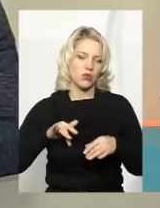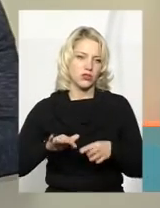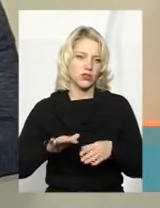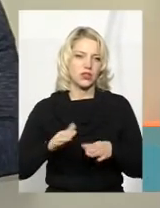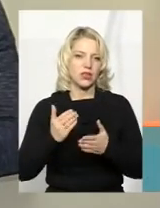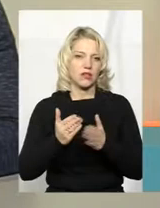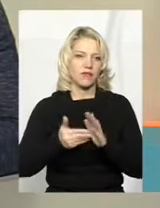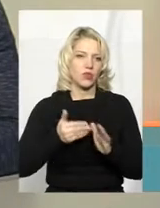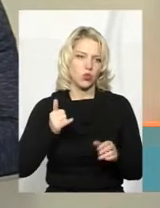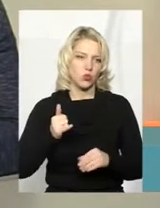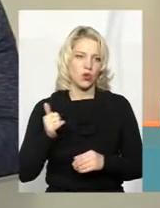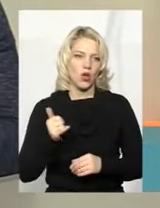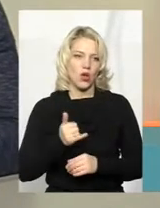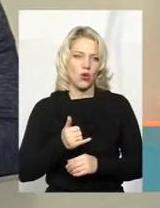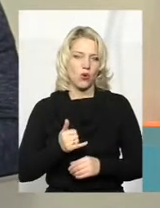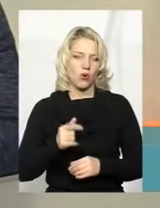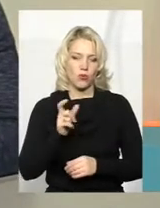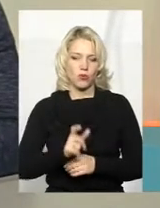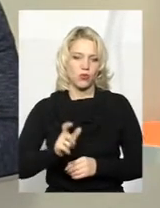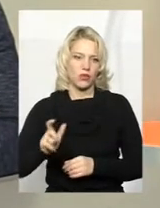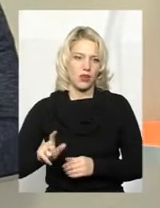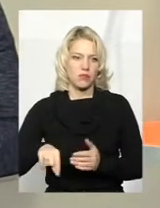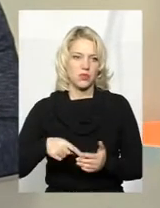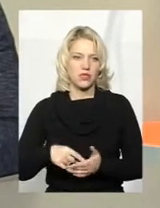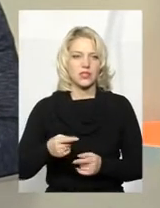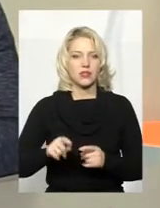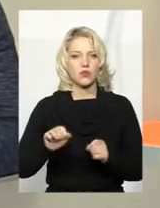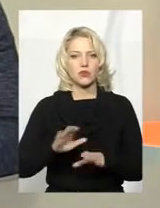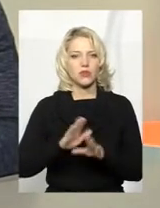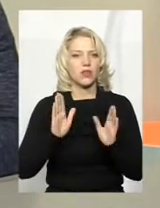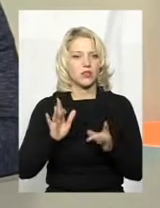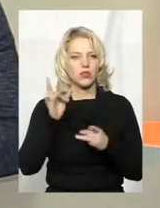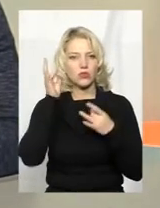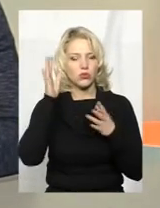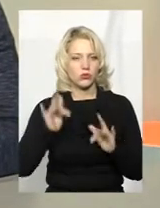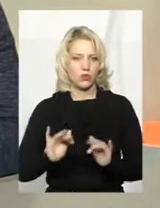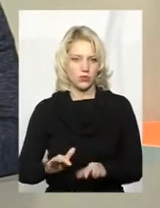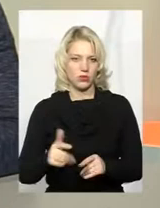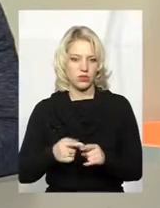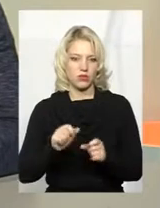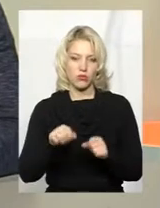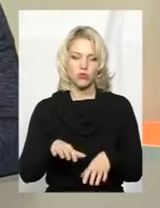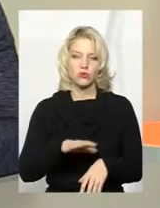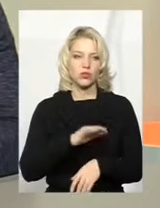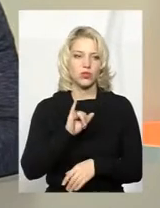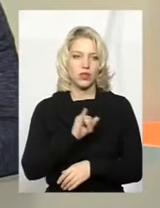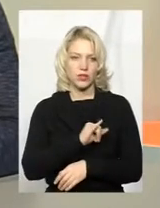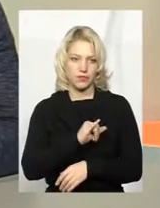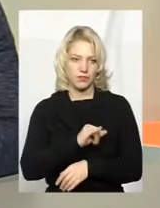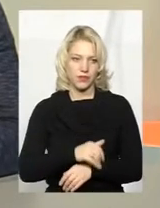відгук в мешканців міста. Це можуть бути не тільки культурні події, можуть бути і